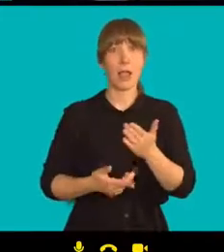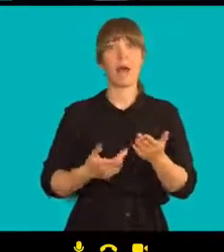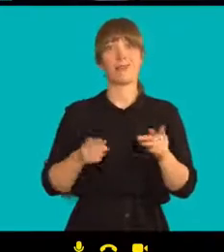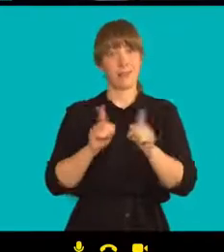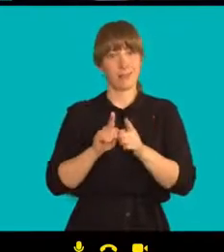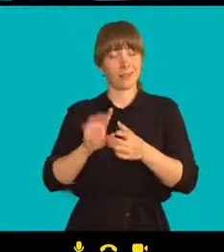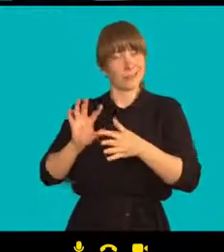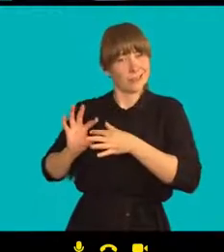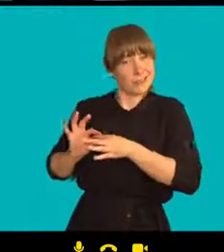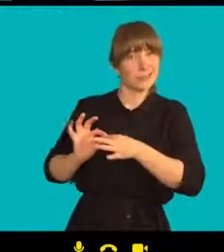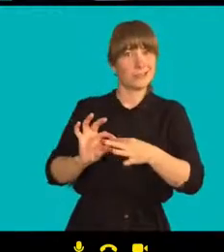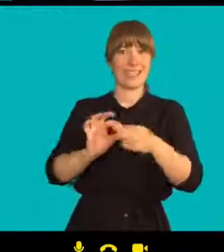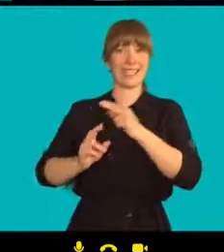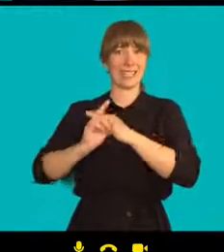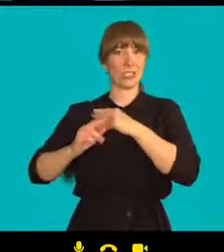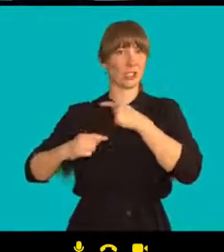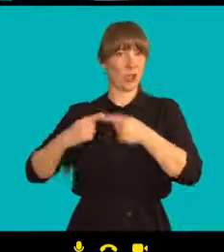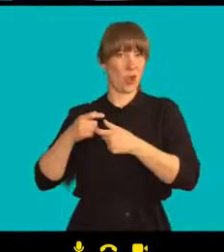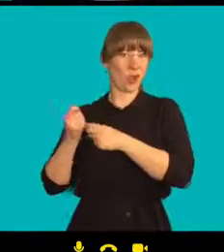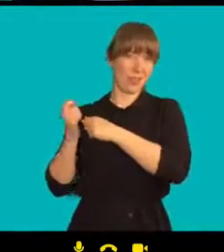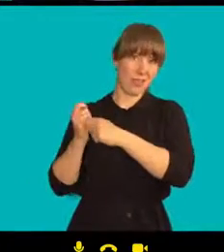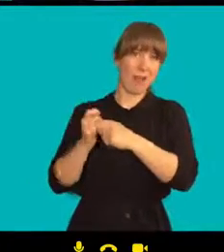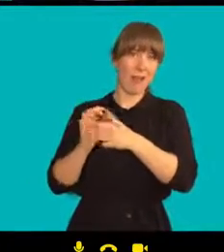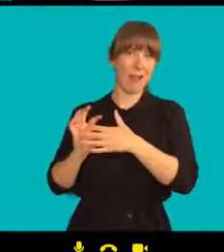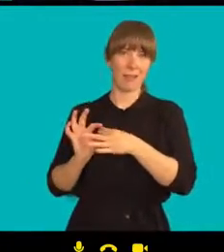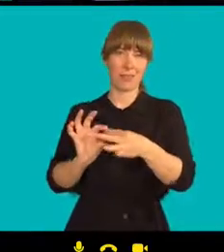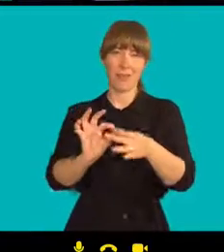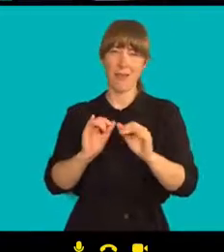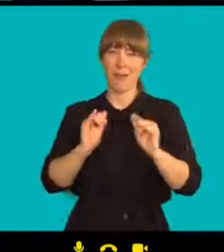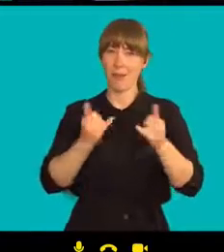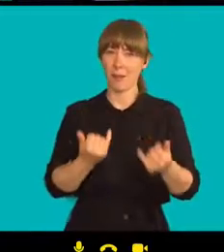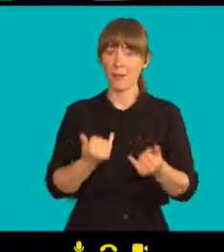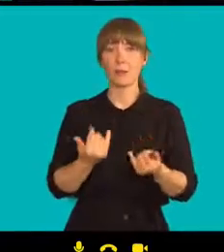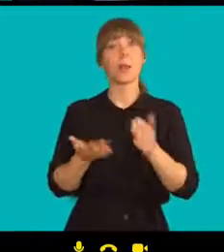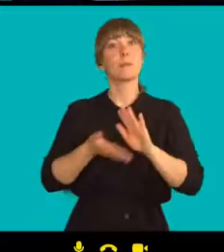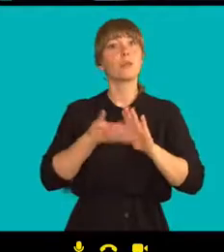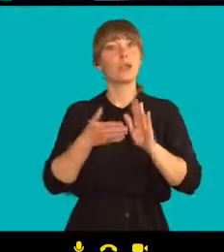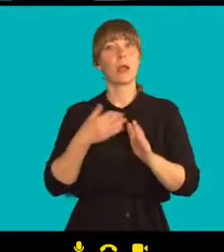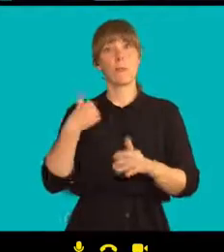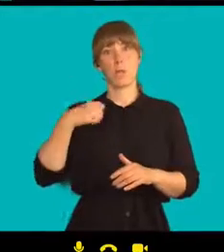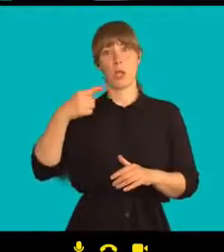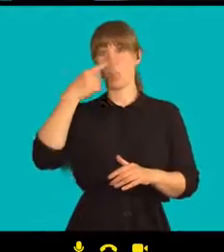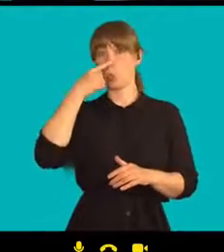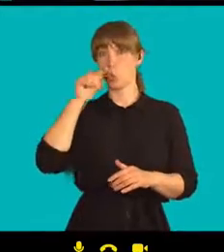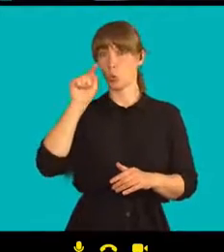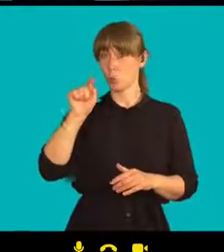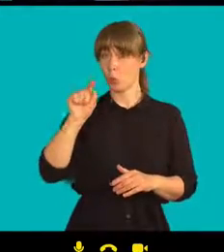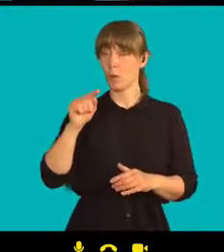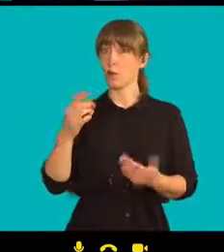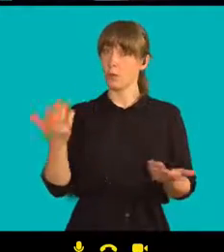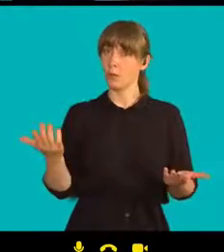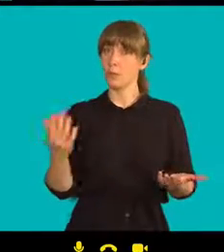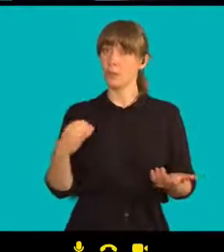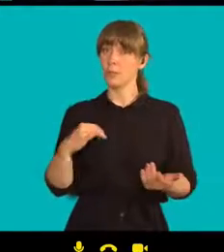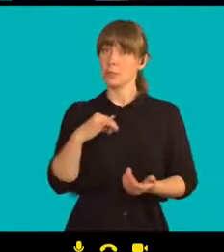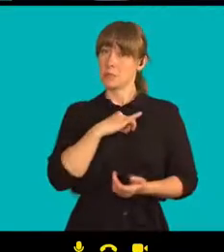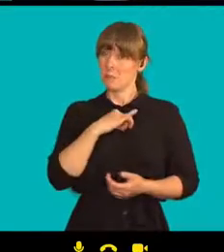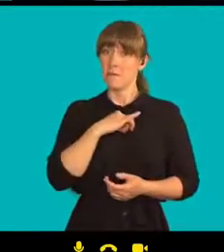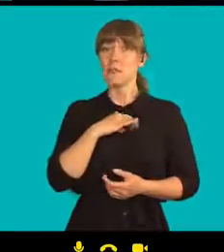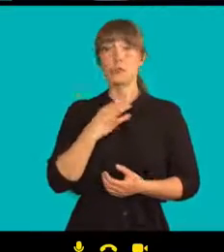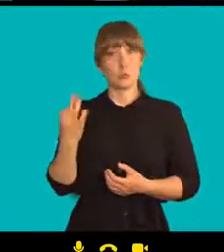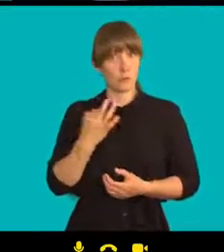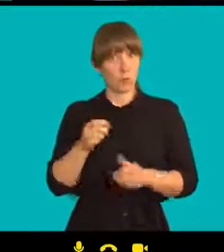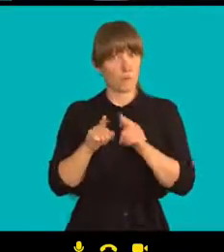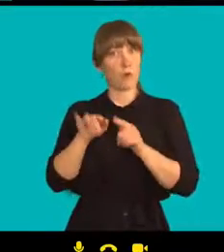historie. Na druhou stranu řadu bělorusko z těch postsovětských států paradoxně jen přesto, že se jedná o diktaturu.